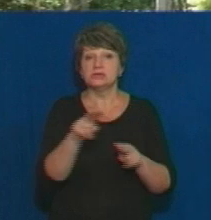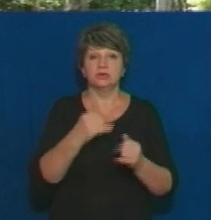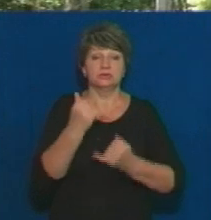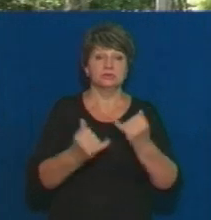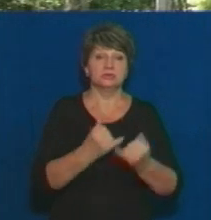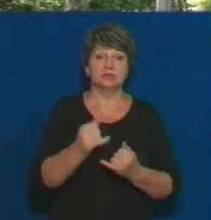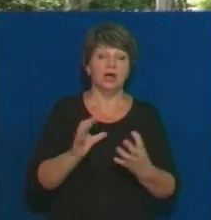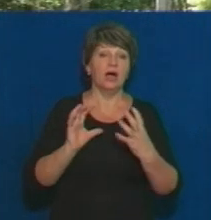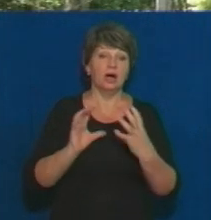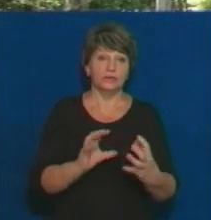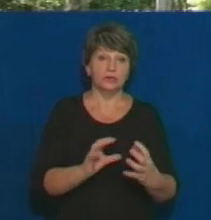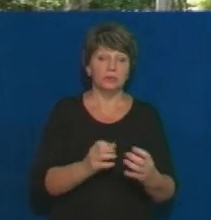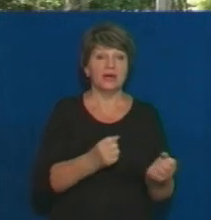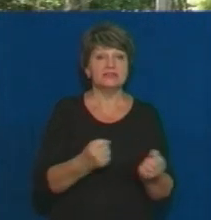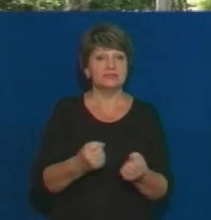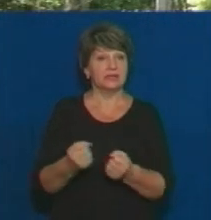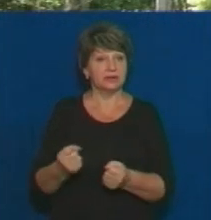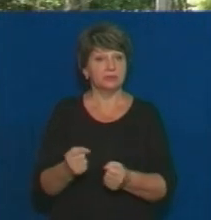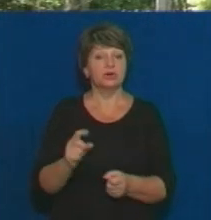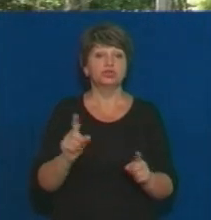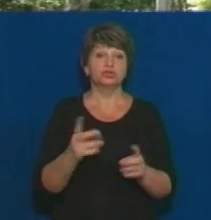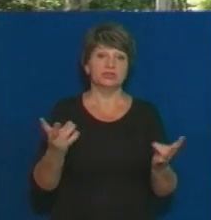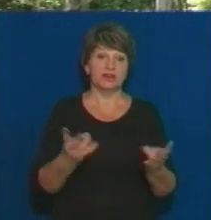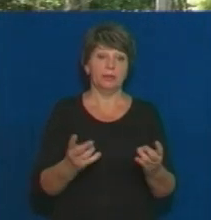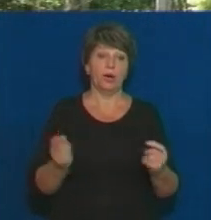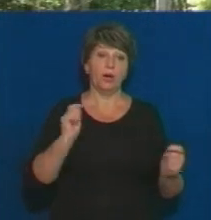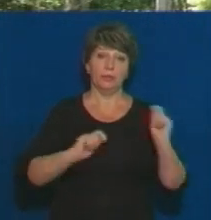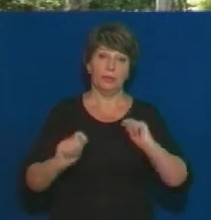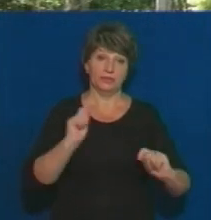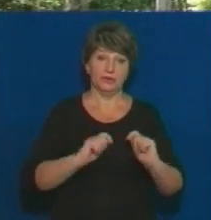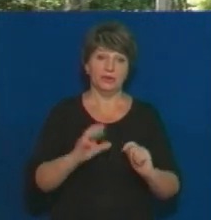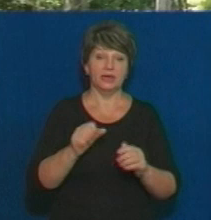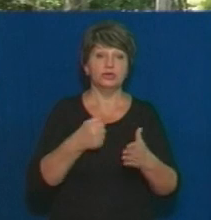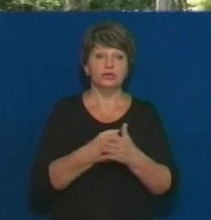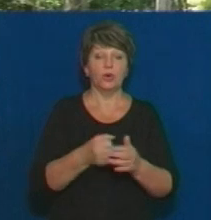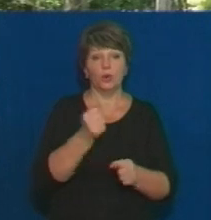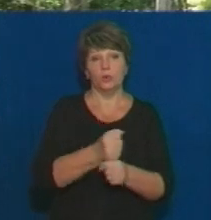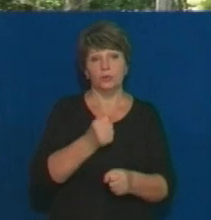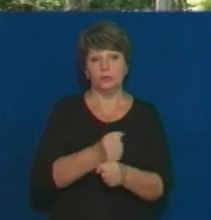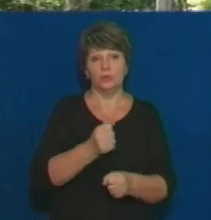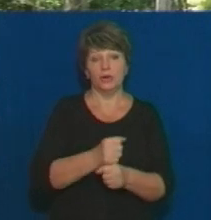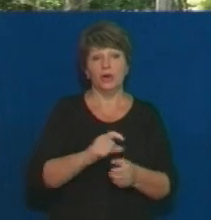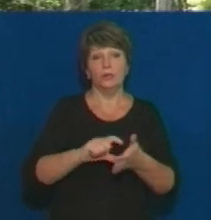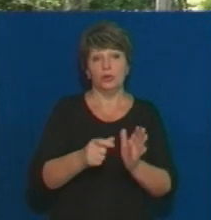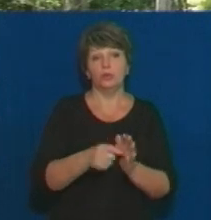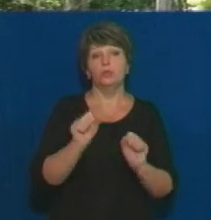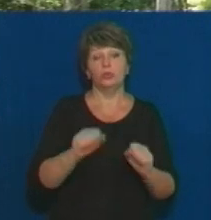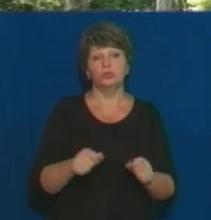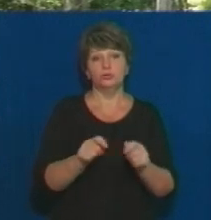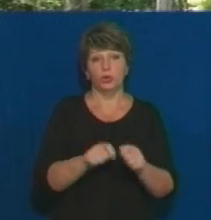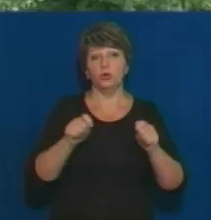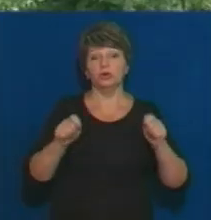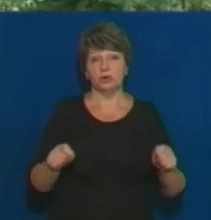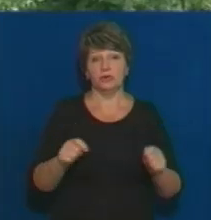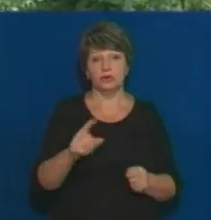Затримка нас зараз тільки в тому, що потрібен пожежний одяг і доробити приміщення, тоді ми зможемо відкривати офіційно добровільну